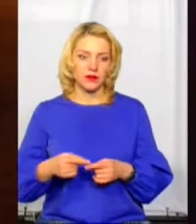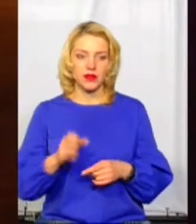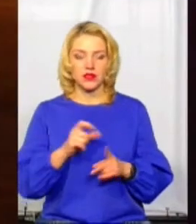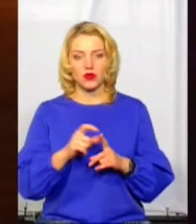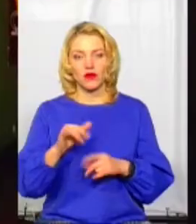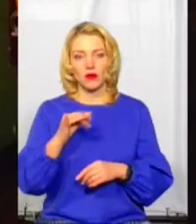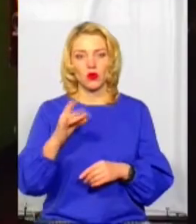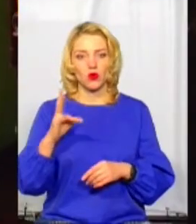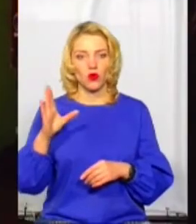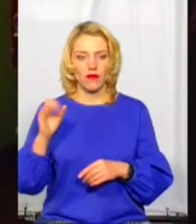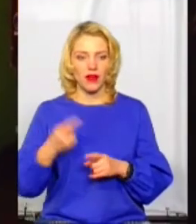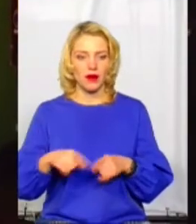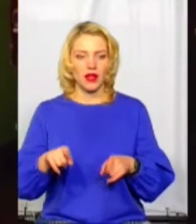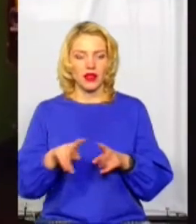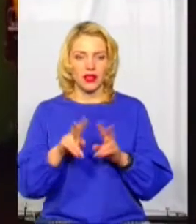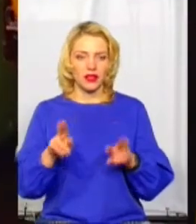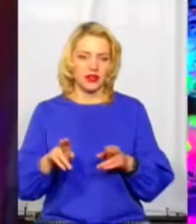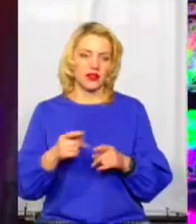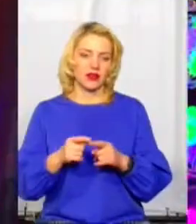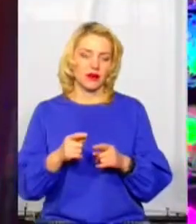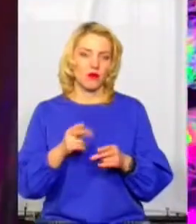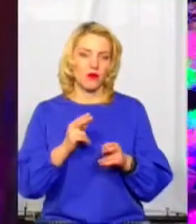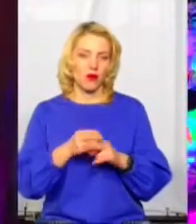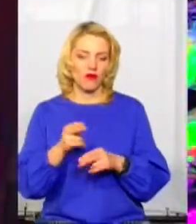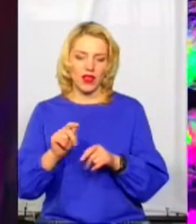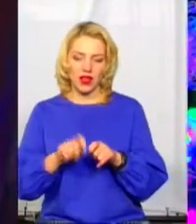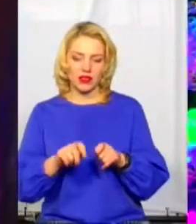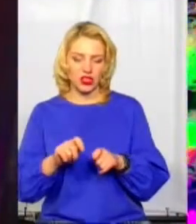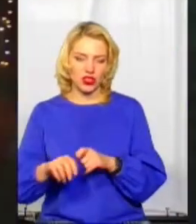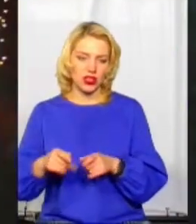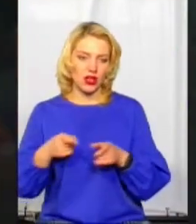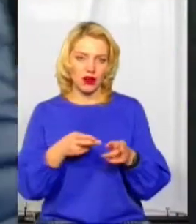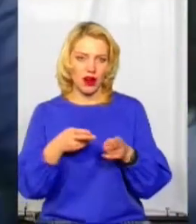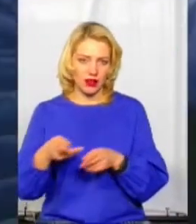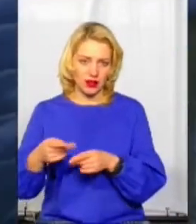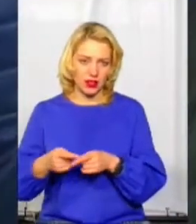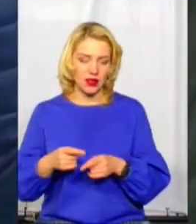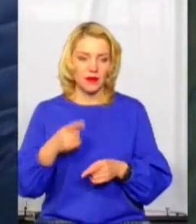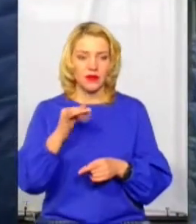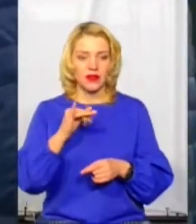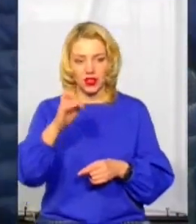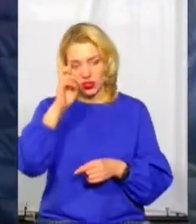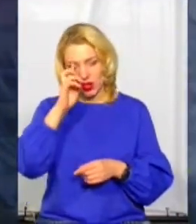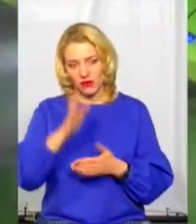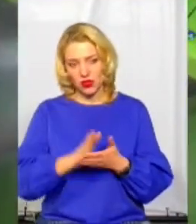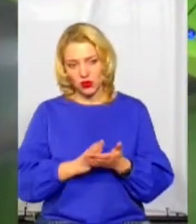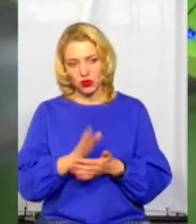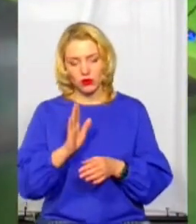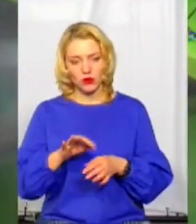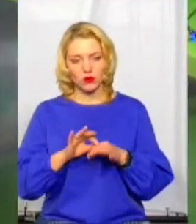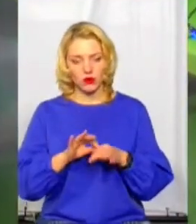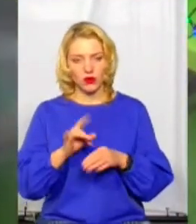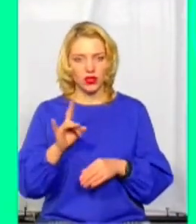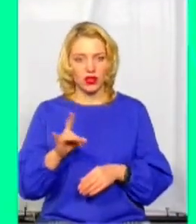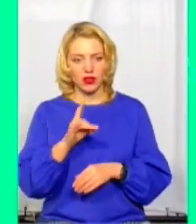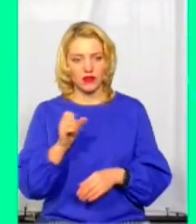Урунова, подібні профілактичні рейди під час різдвяних свят працівники Державної служби з надзвичайних ситуацій планують проводити раз